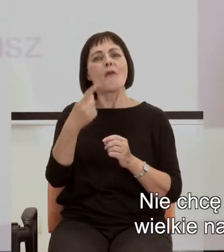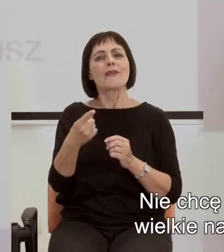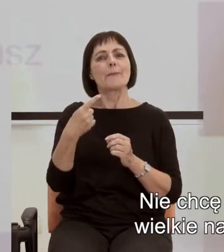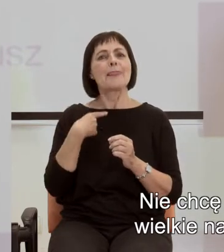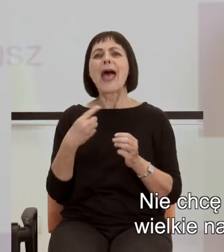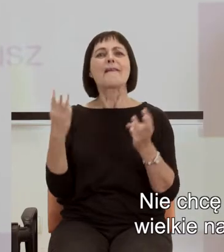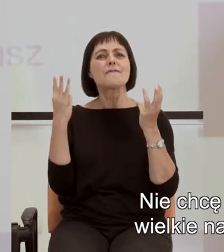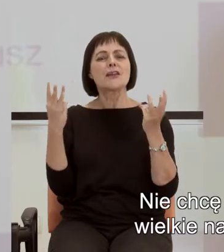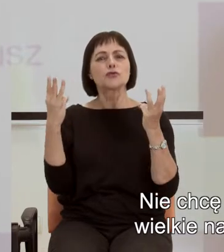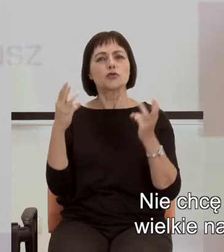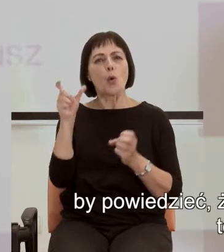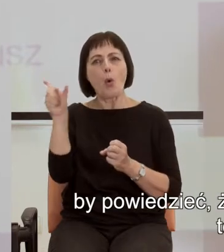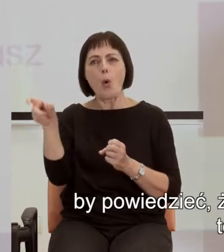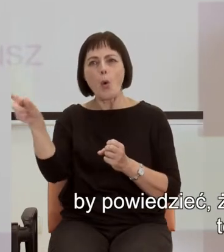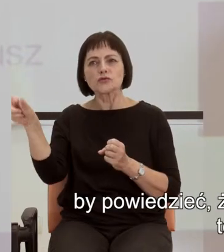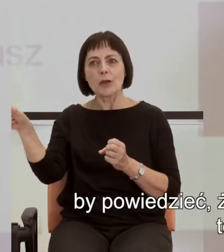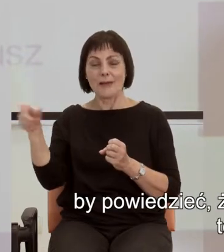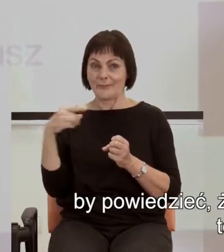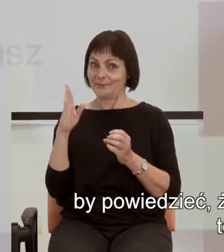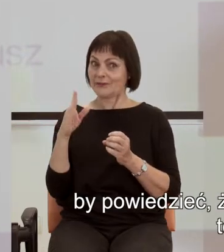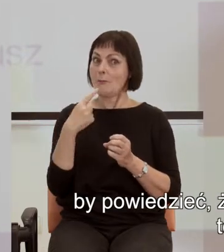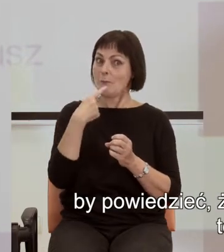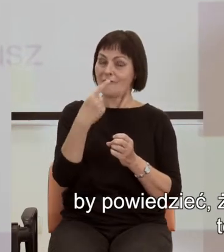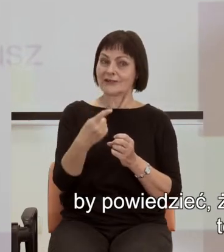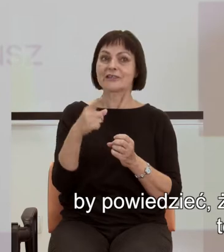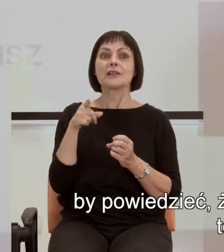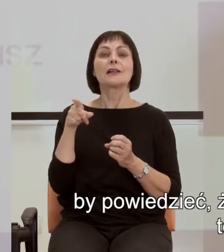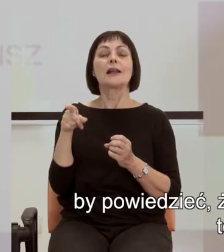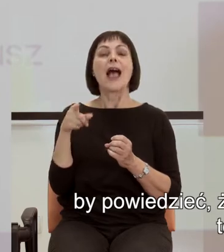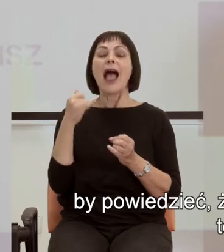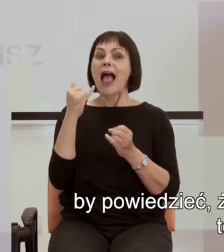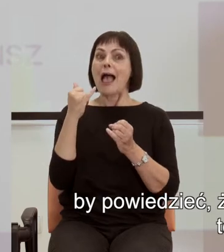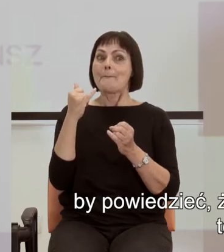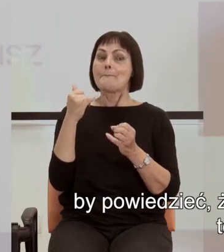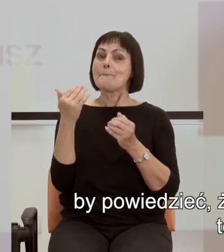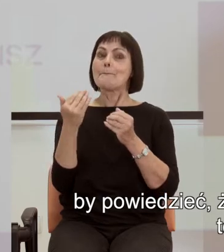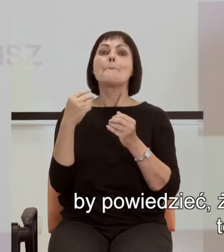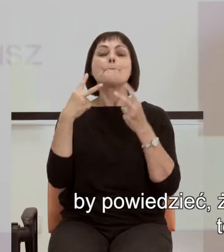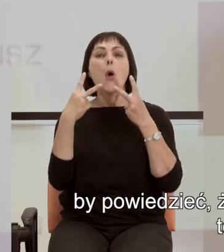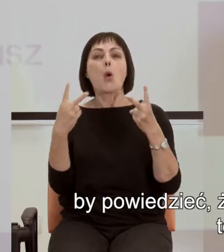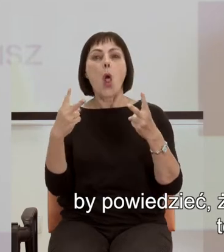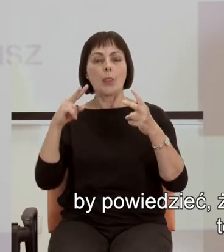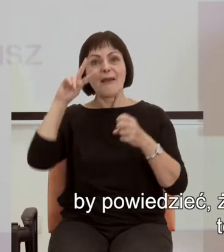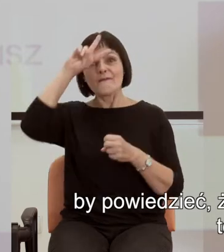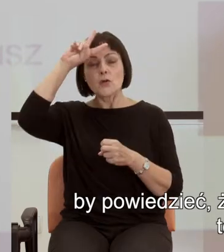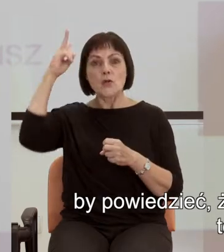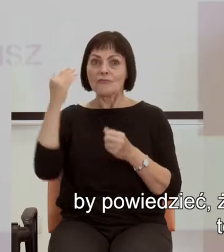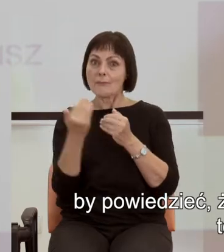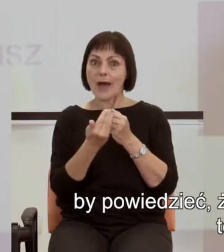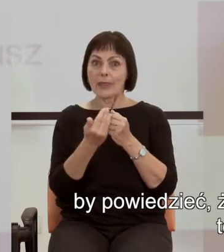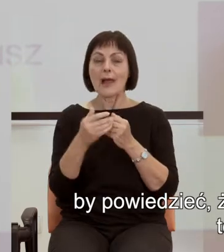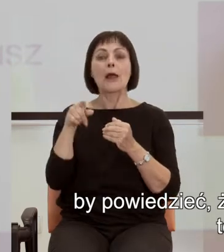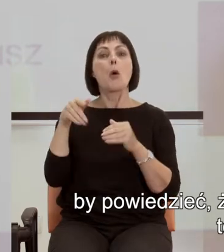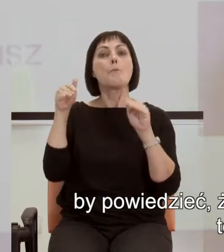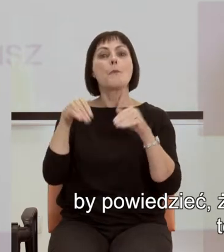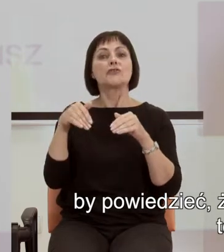kilka osób, by powiedzieć, że jeśli chodzi o poglądy filozofów na matematykę, to można